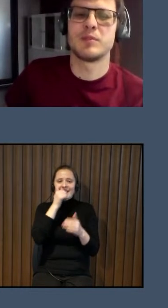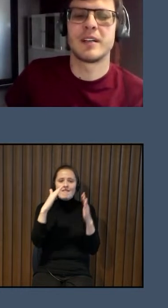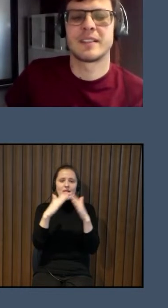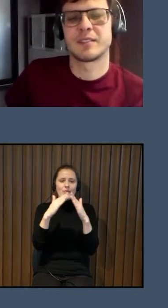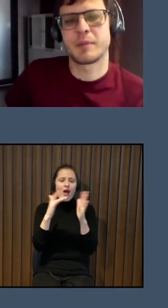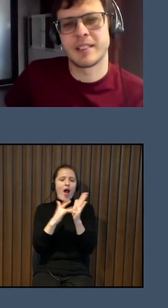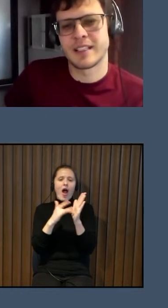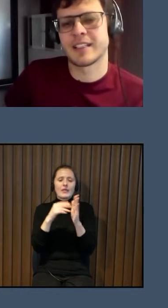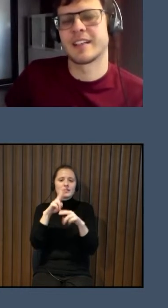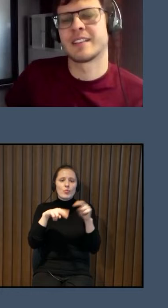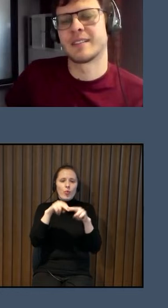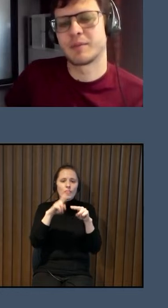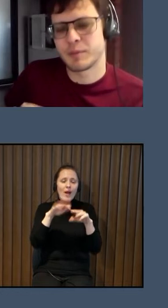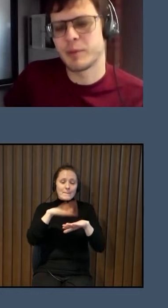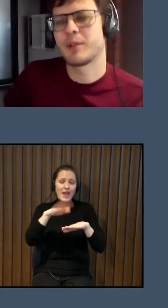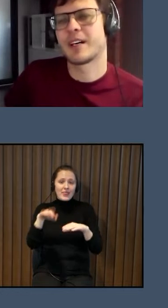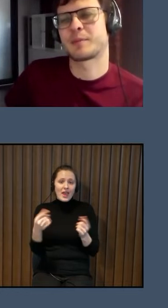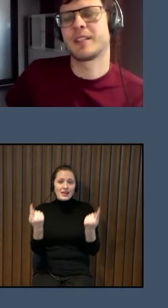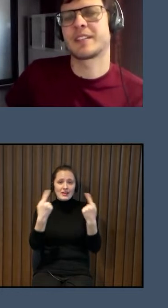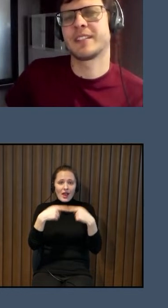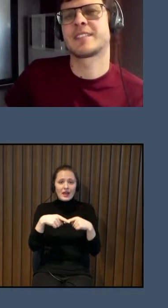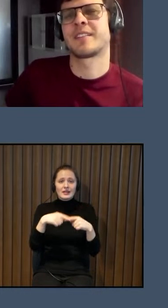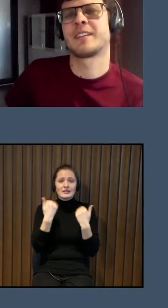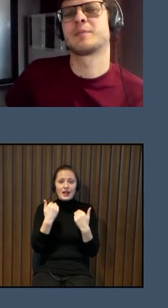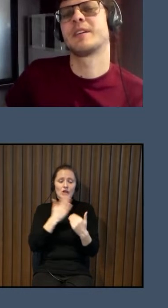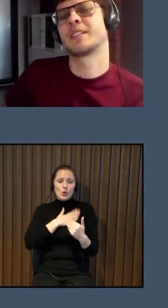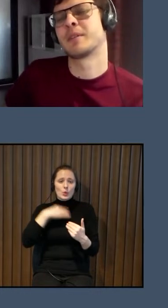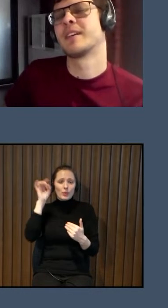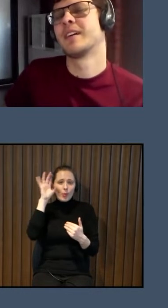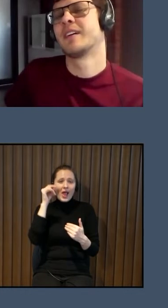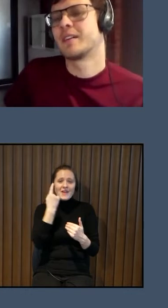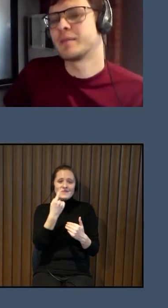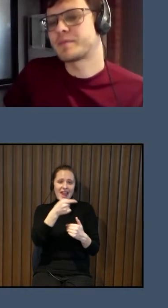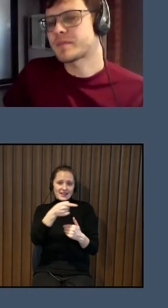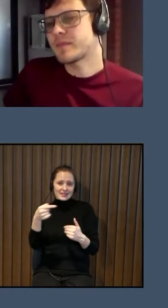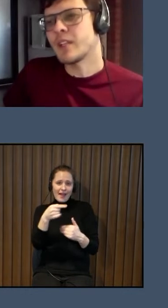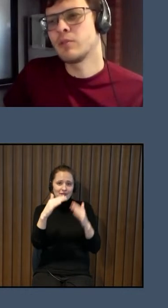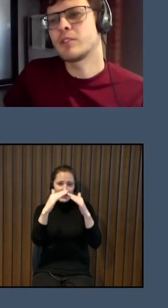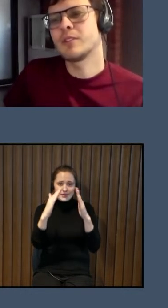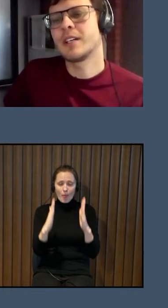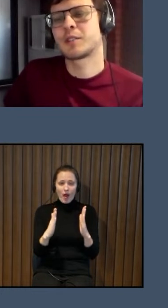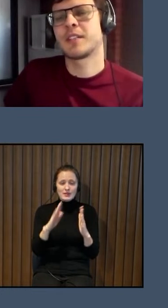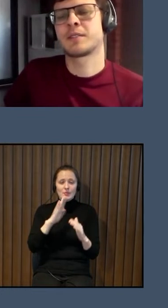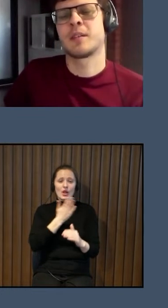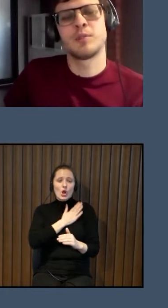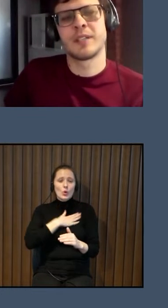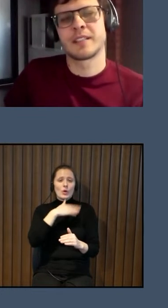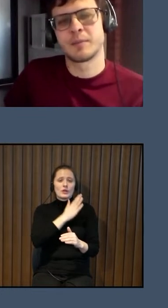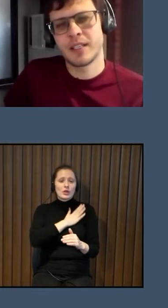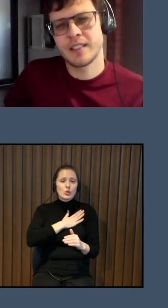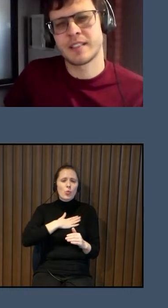būvētas un pēdējā laikā gan populāras paliek vienstāvīgas mājas. Bet ļoti, ļoti daudz